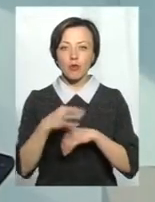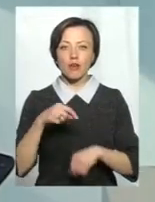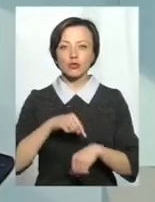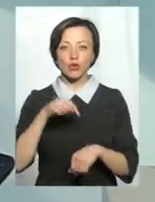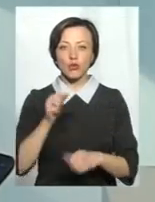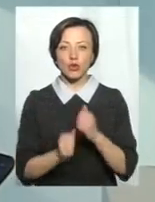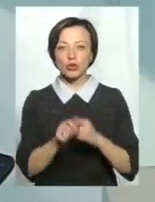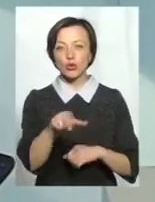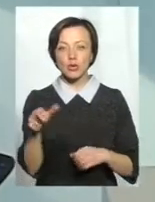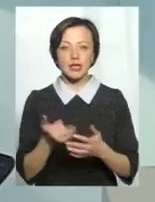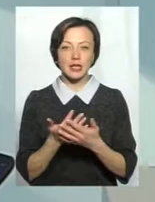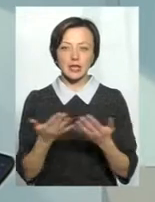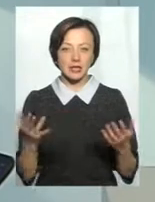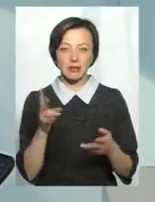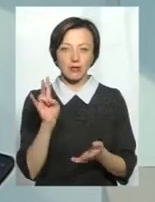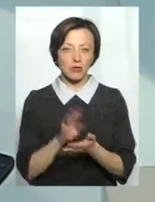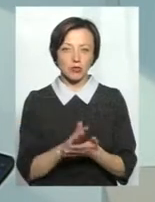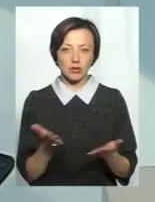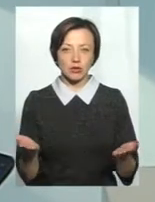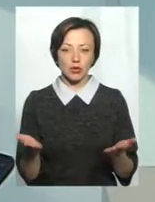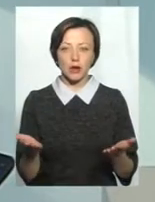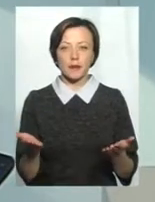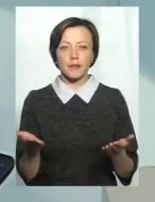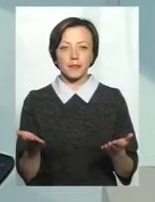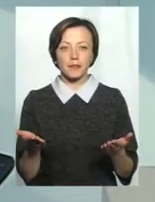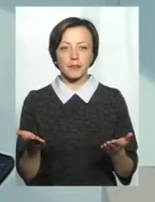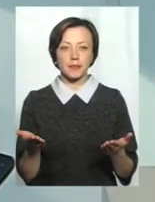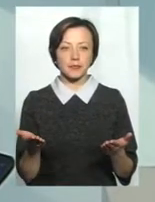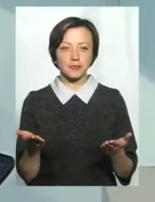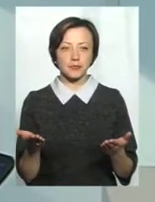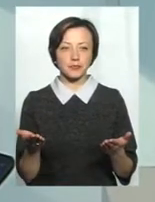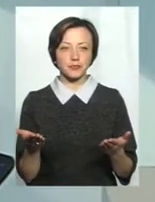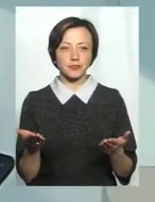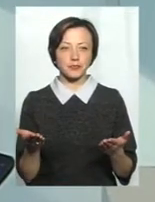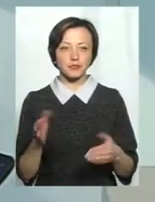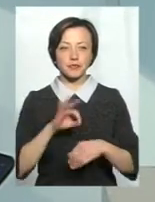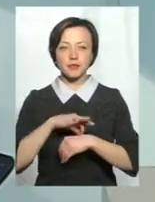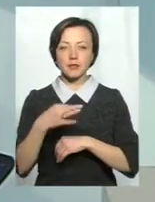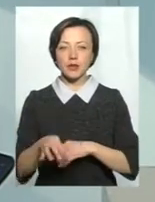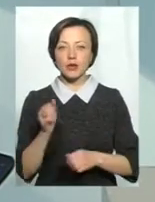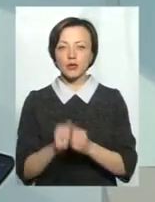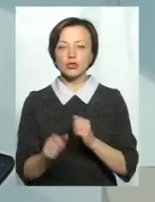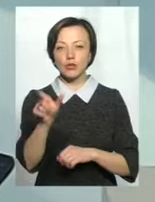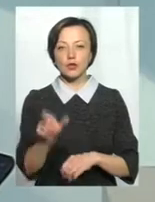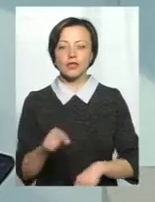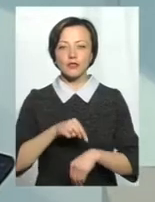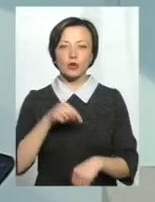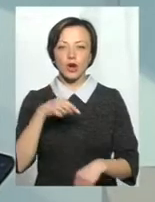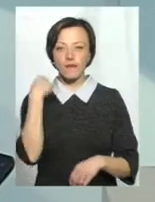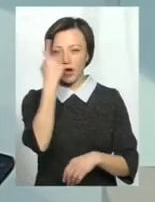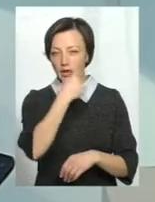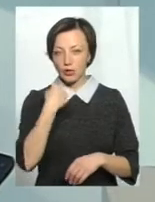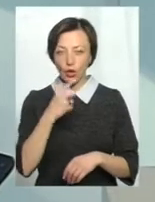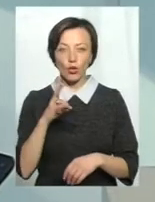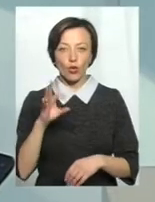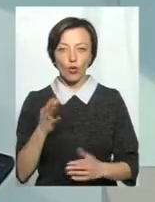кожної людини різна, це не константа, нестабільно. І біль кожна людина відчуває індивідуально.